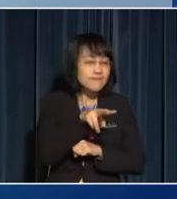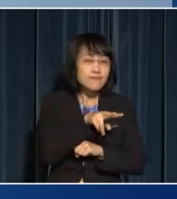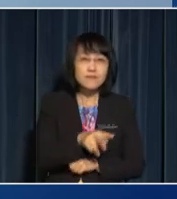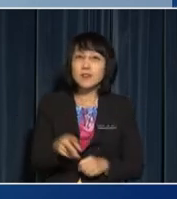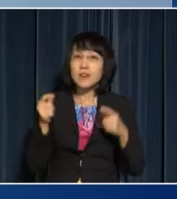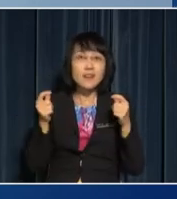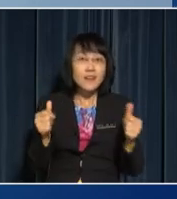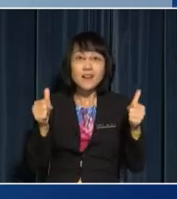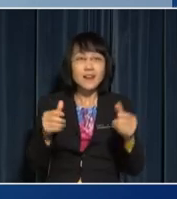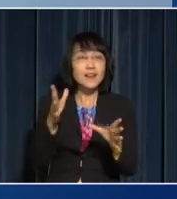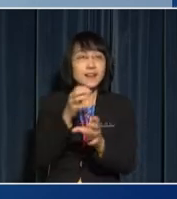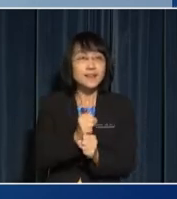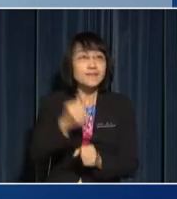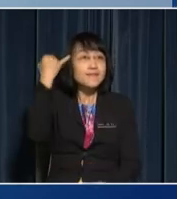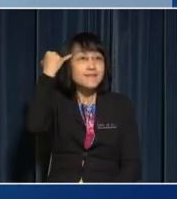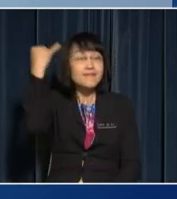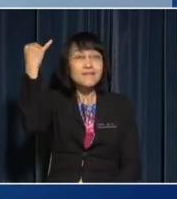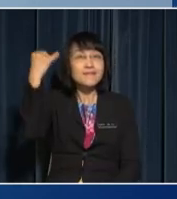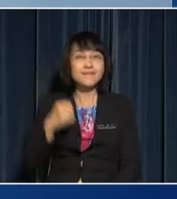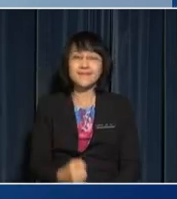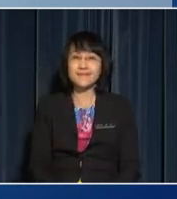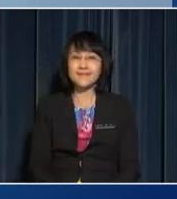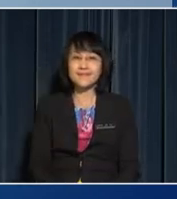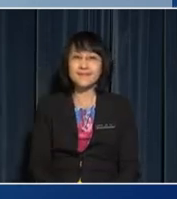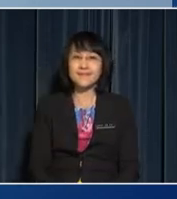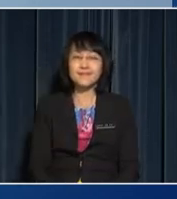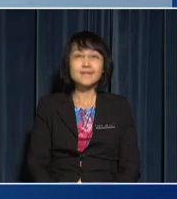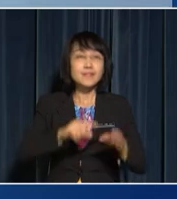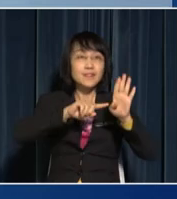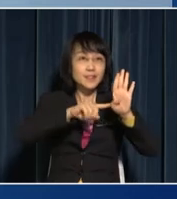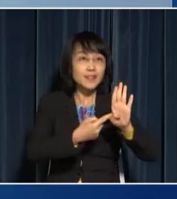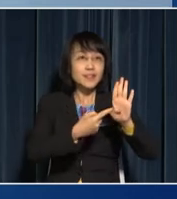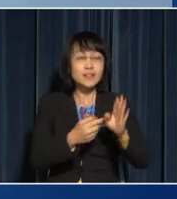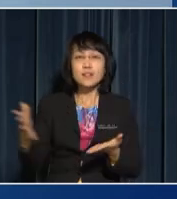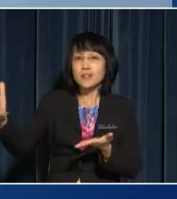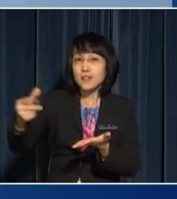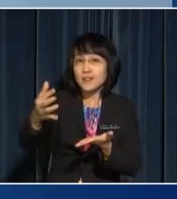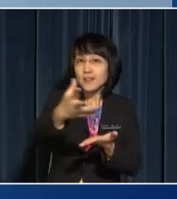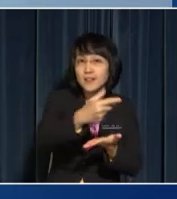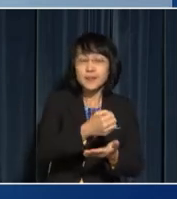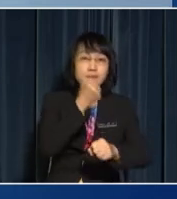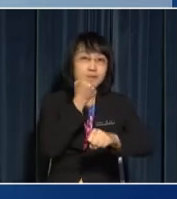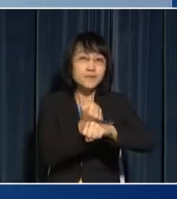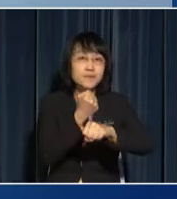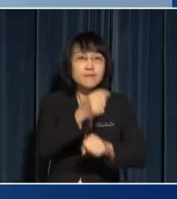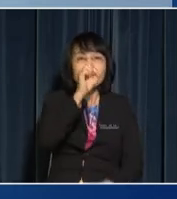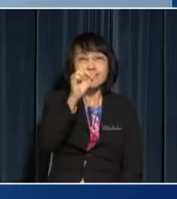then he suddenly gets an idea He begins to collect pebbles and drops